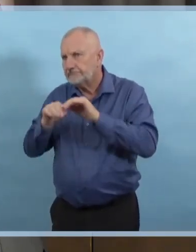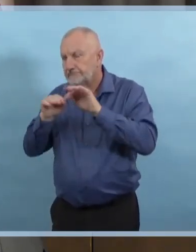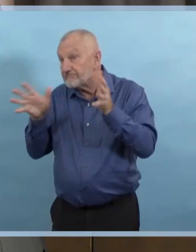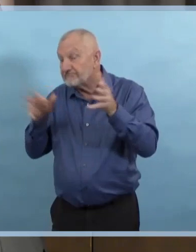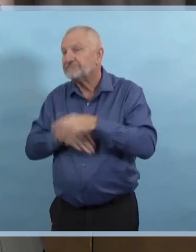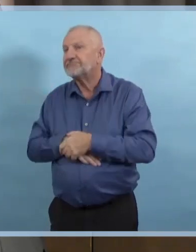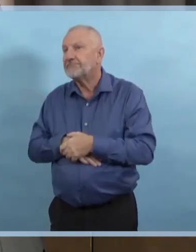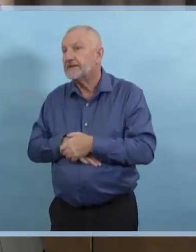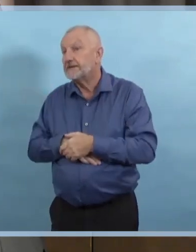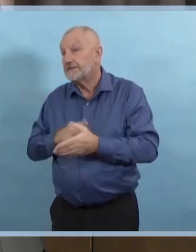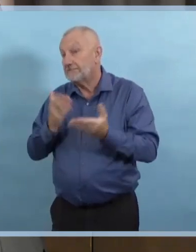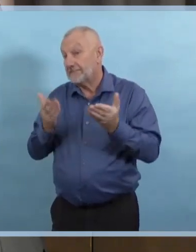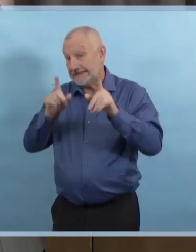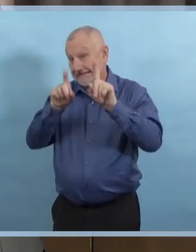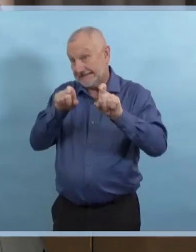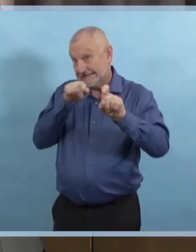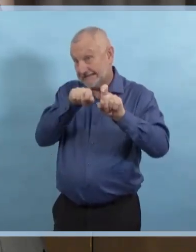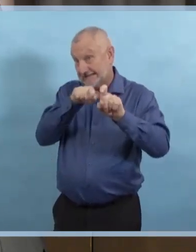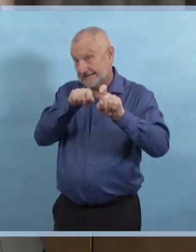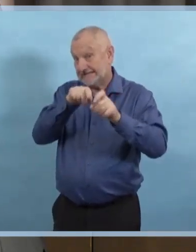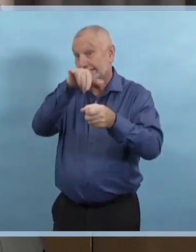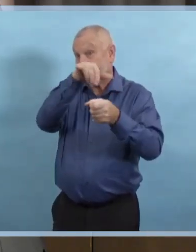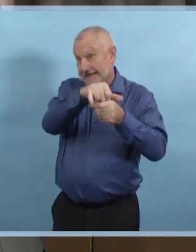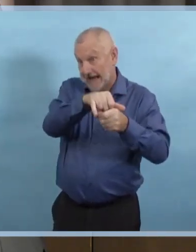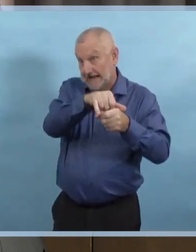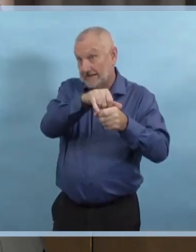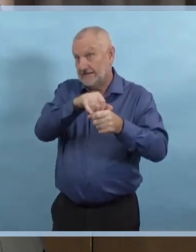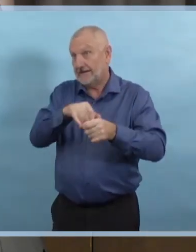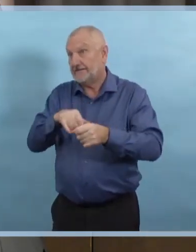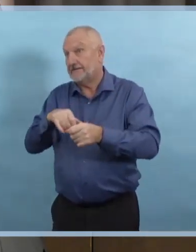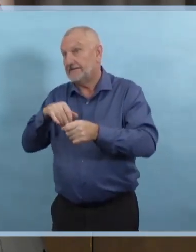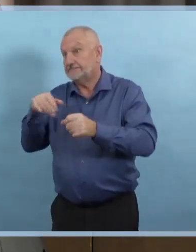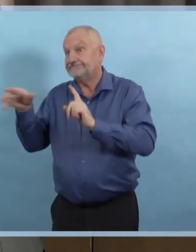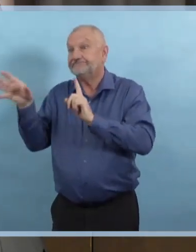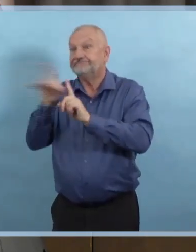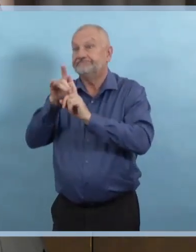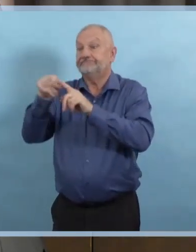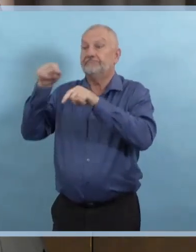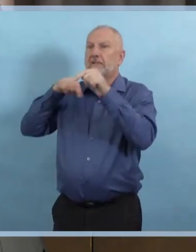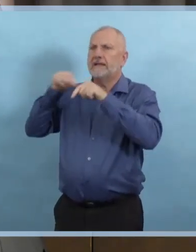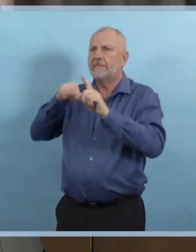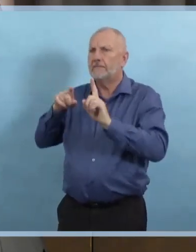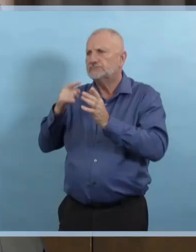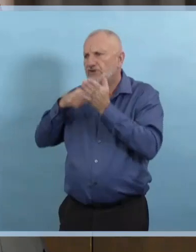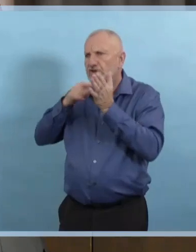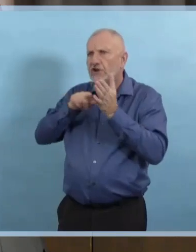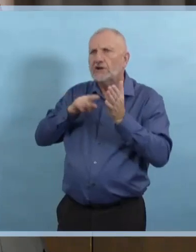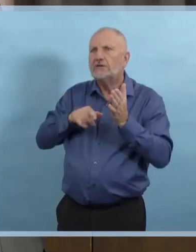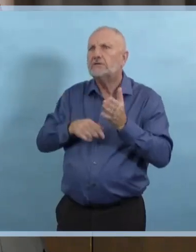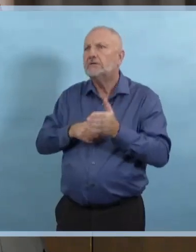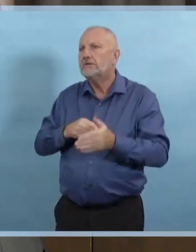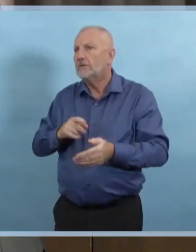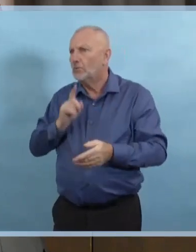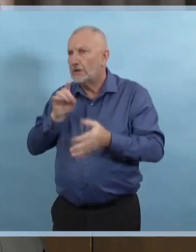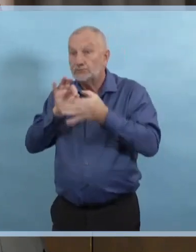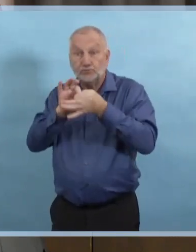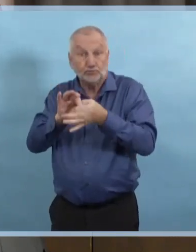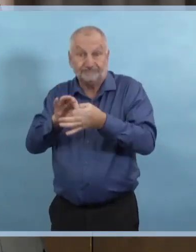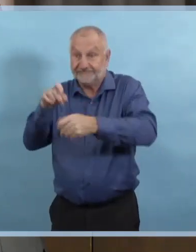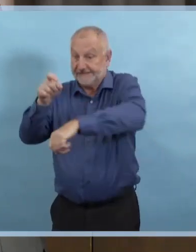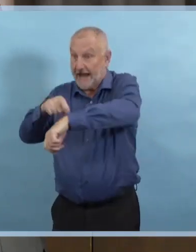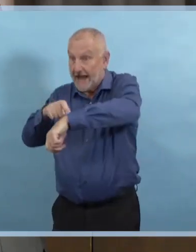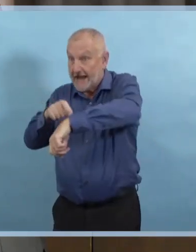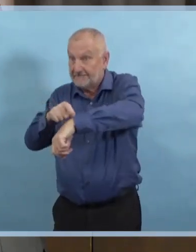mais c'est vraiment une question de la chronologie de quand les gens sont infectés